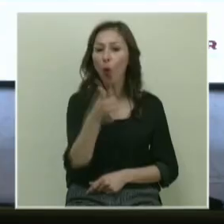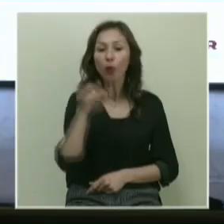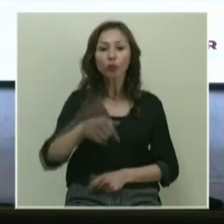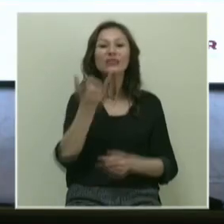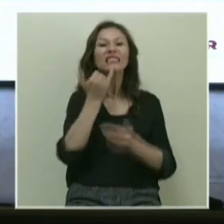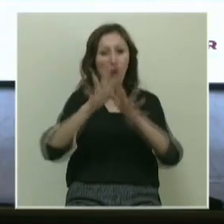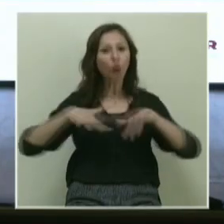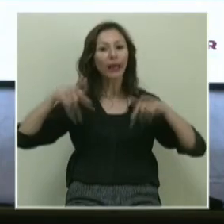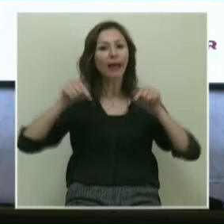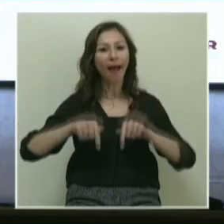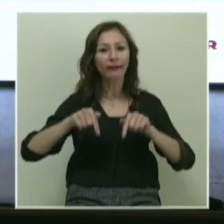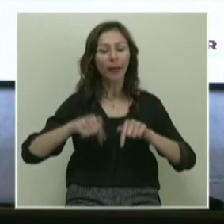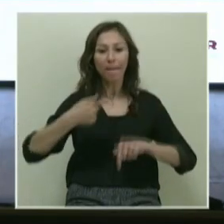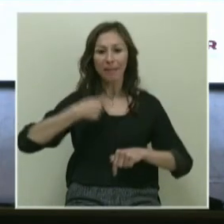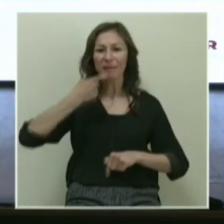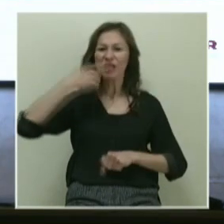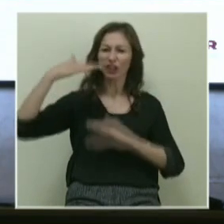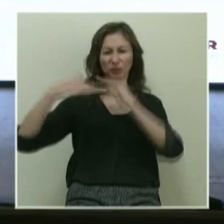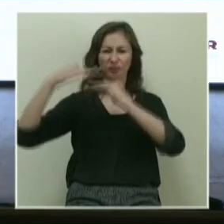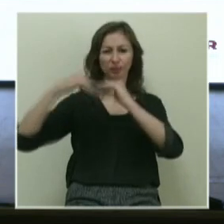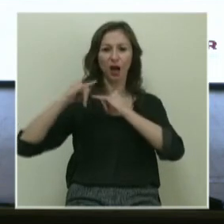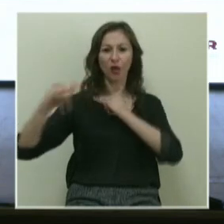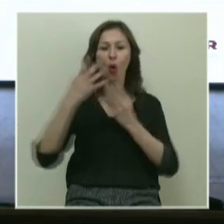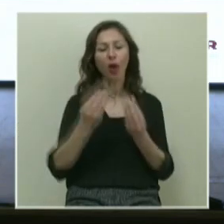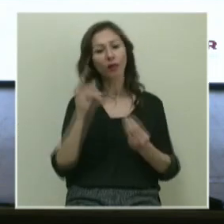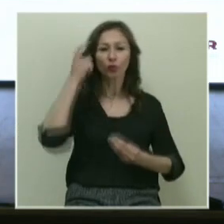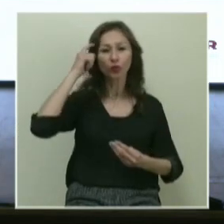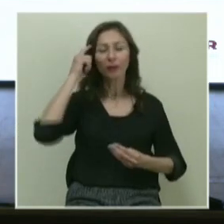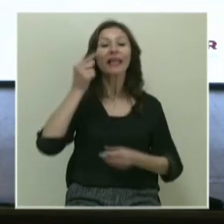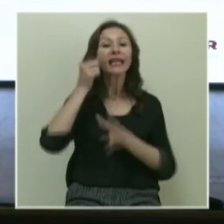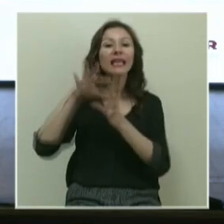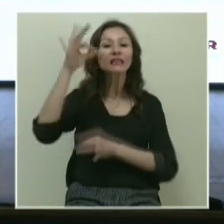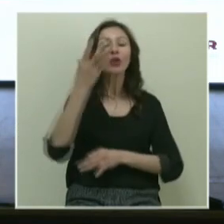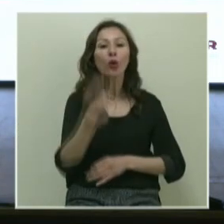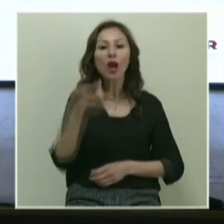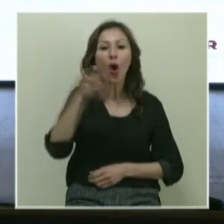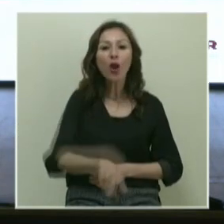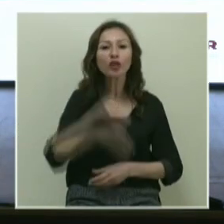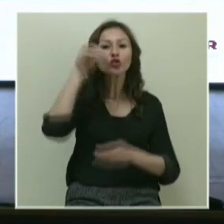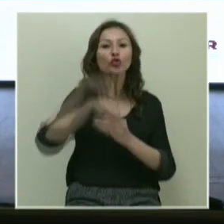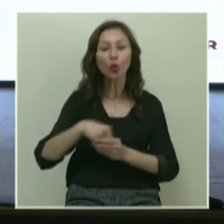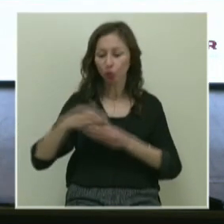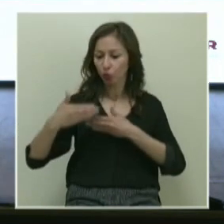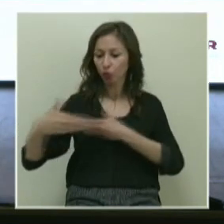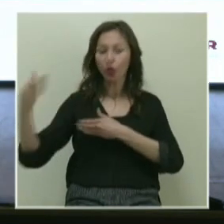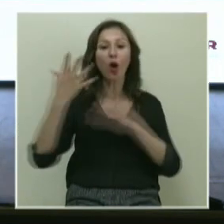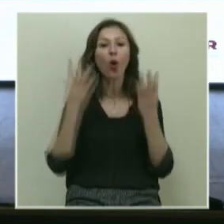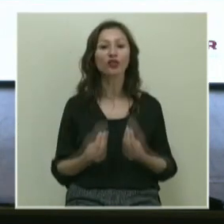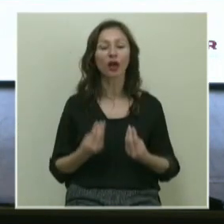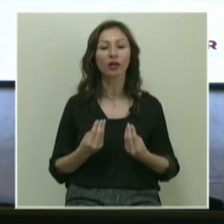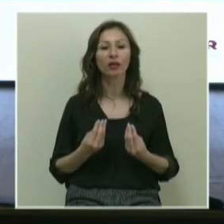Bu salondakiler, benim yaşıma yakın olanlar muhtemelen insan olarak ölen son kuşak olacaklar.